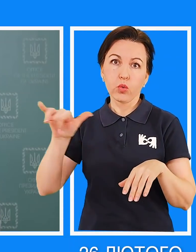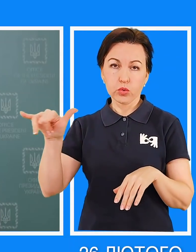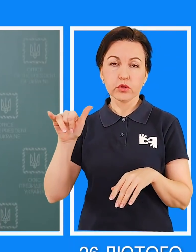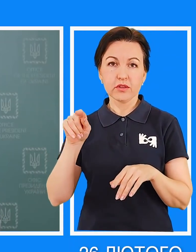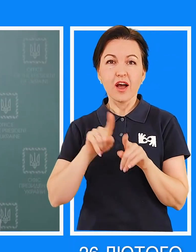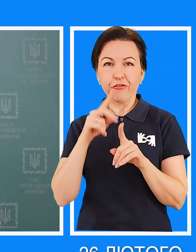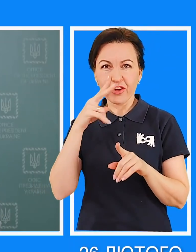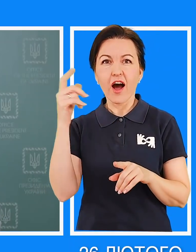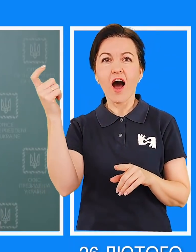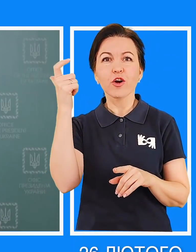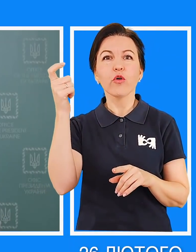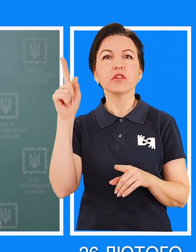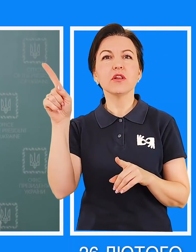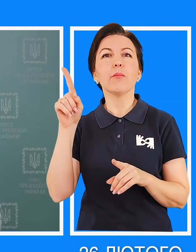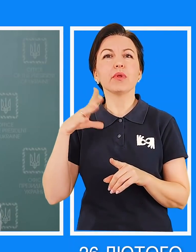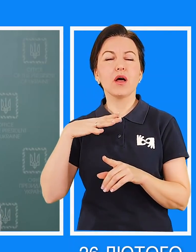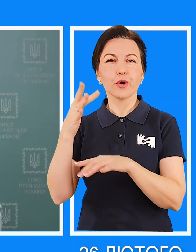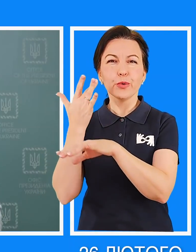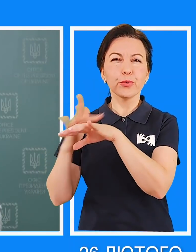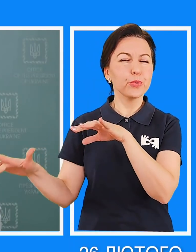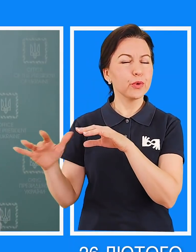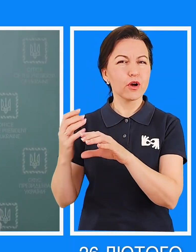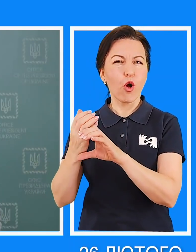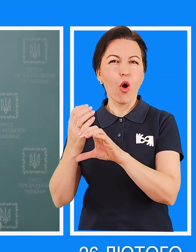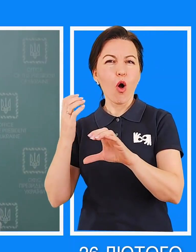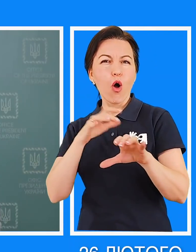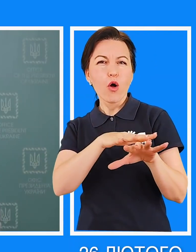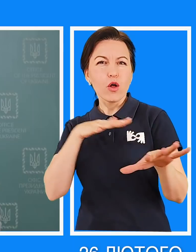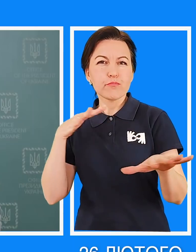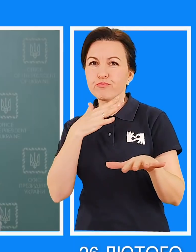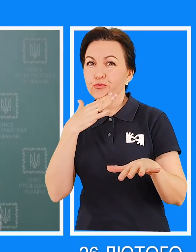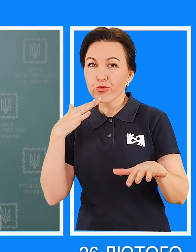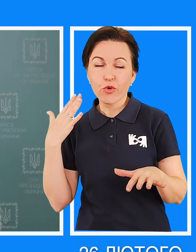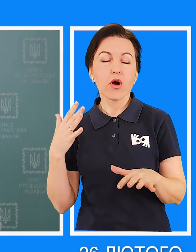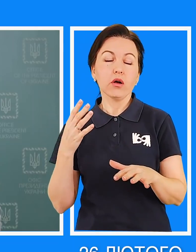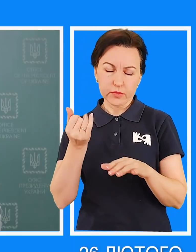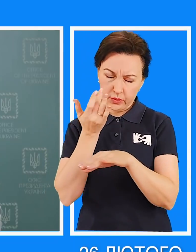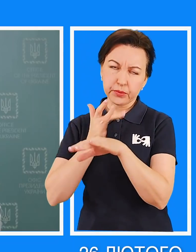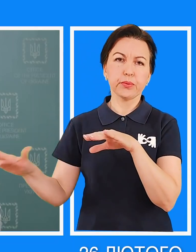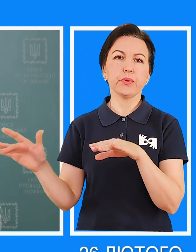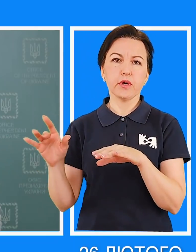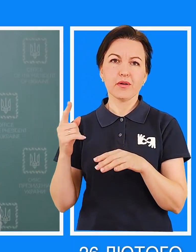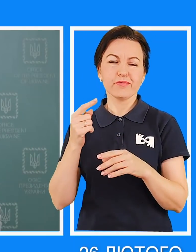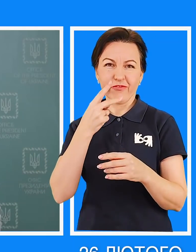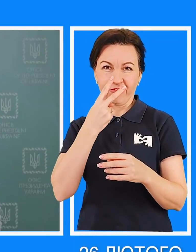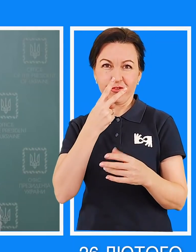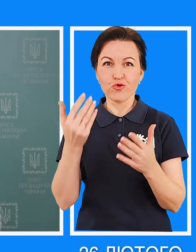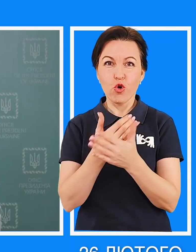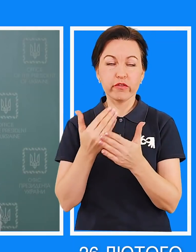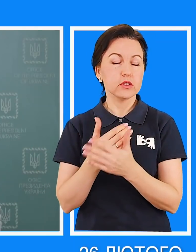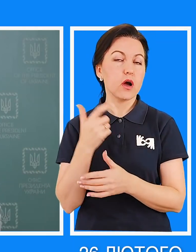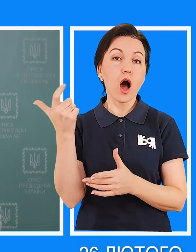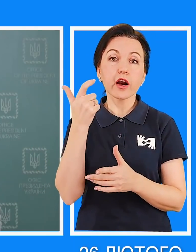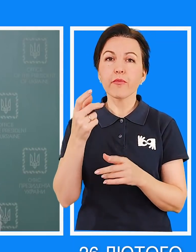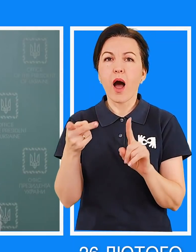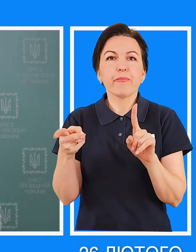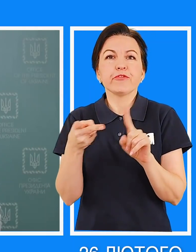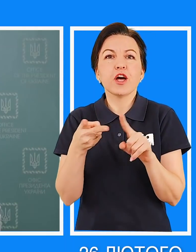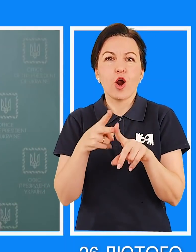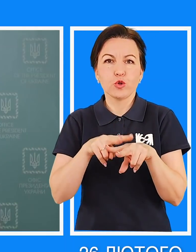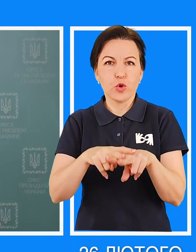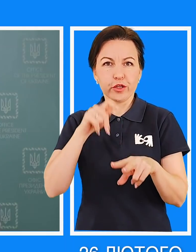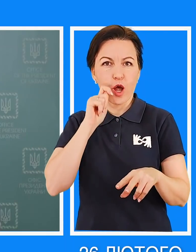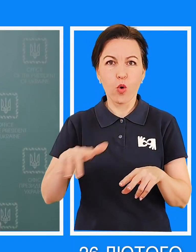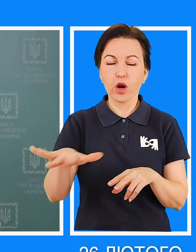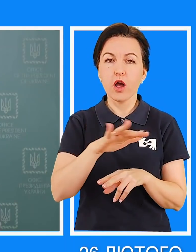ви бачили в інтернеті, мабуть, кадри розгрому російських камів під Харковом. Харков, як друга столиці України, показує, демонструє